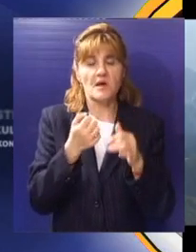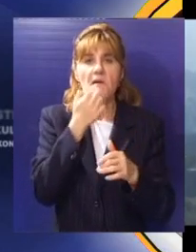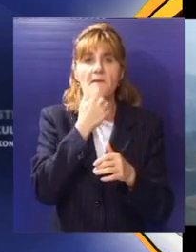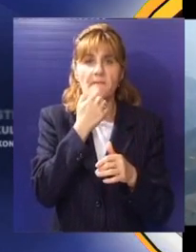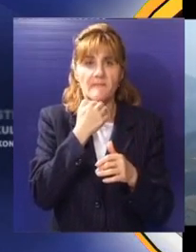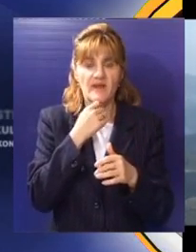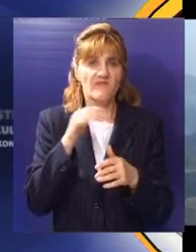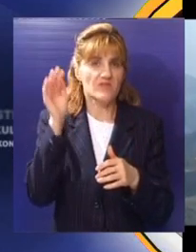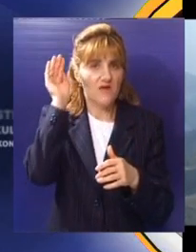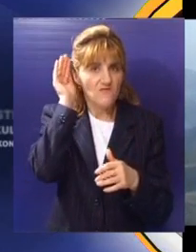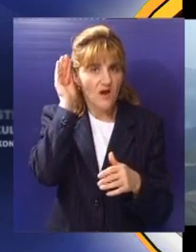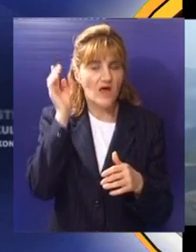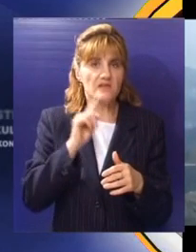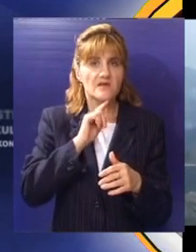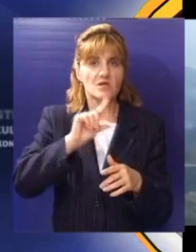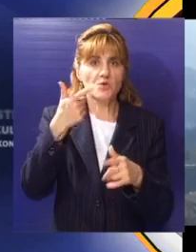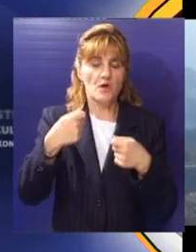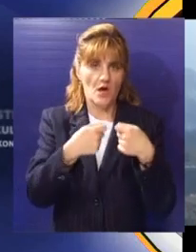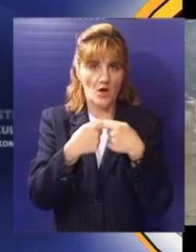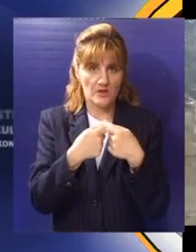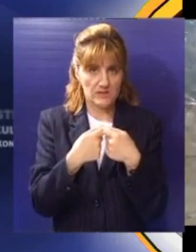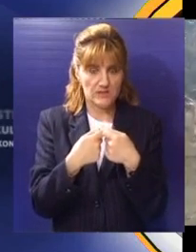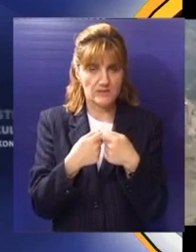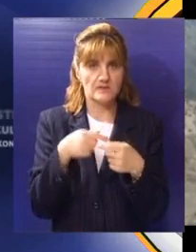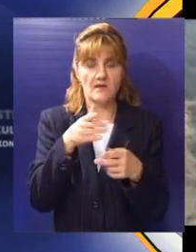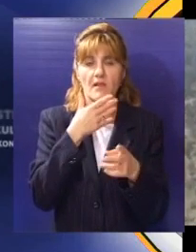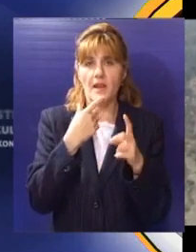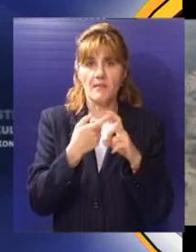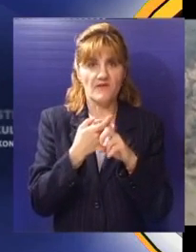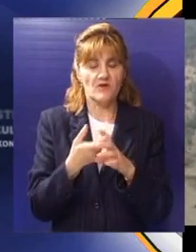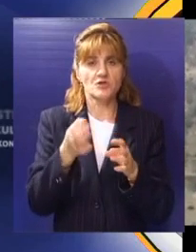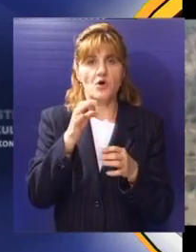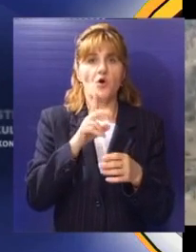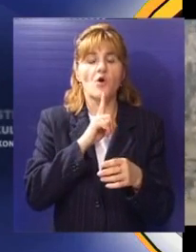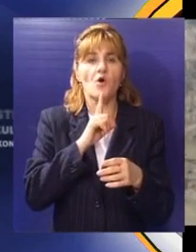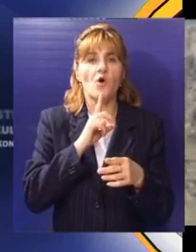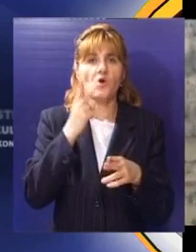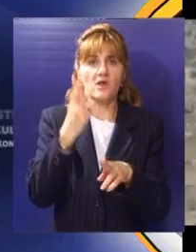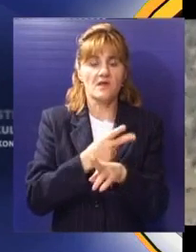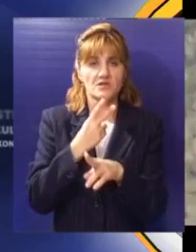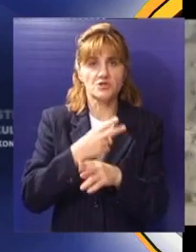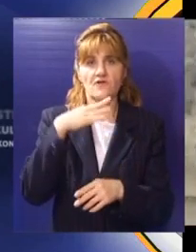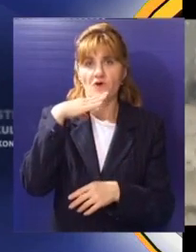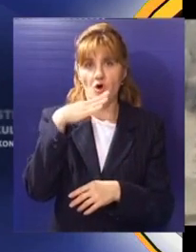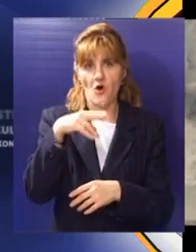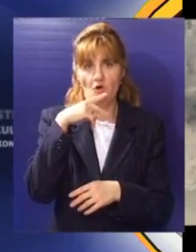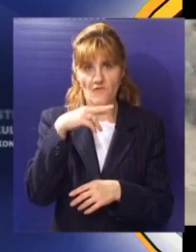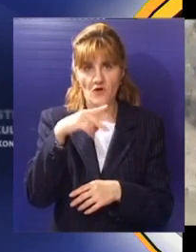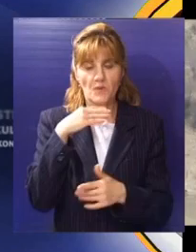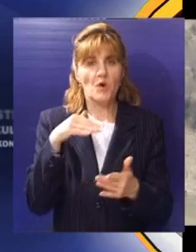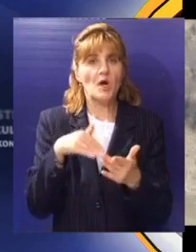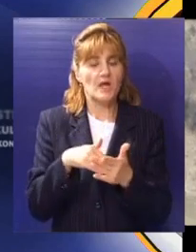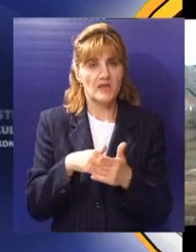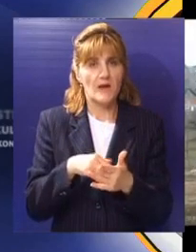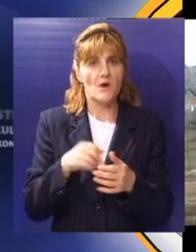lokalnu zajednicu, privatni i vladin sektor, kao i nevladine organizacije. Bez obzira o kojoj zemlji jugoistočne Evrope govorimo,